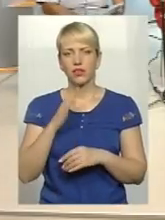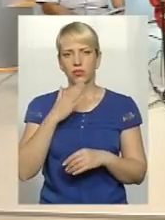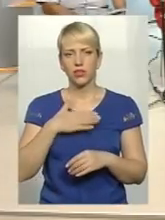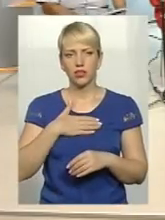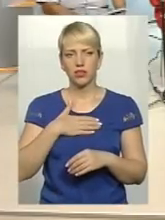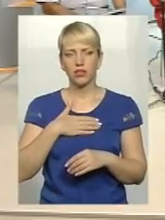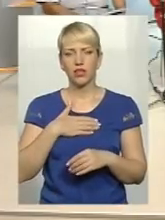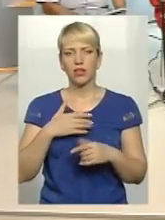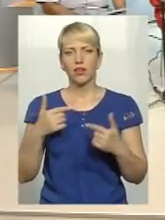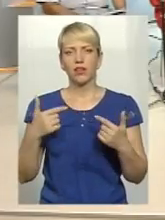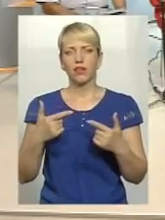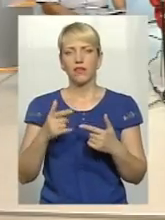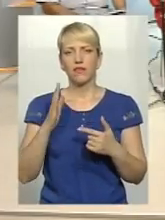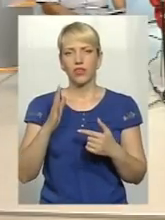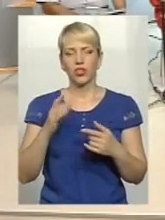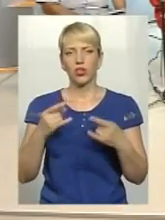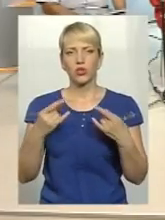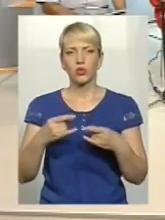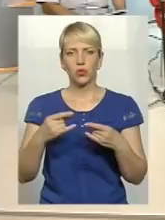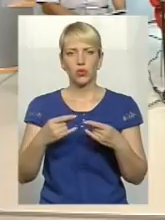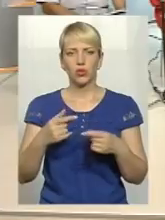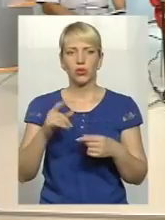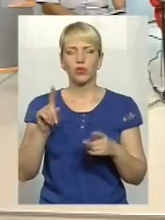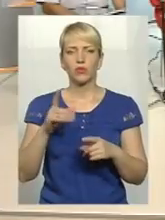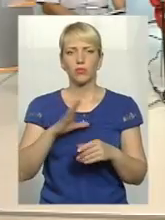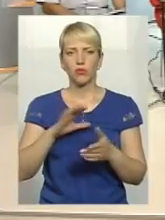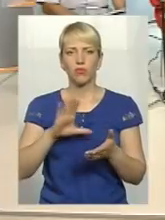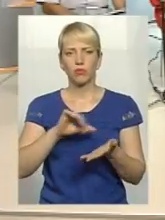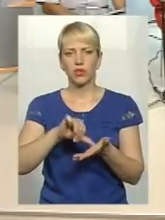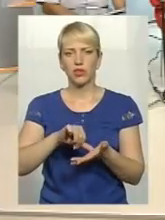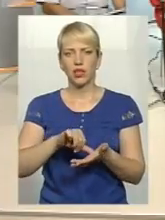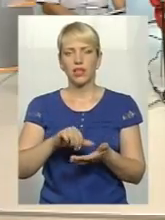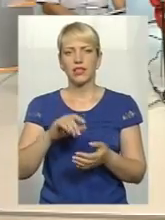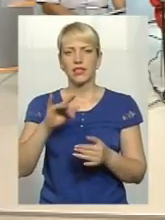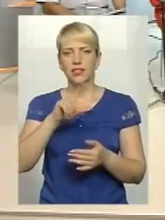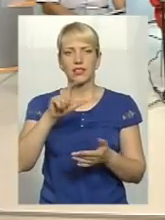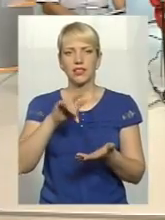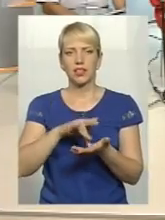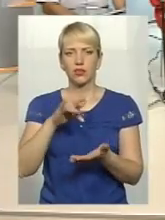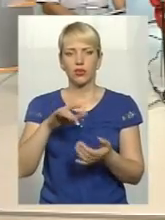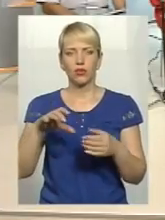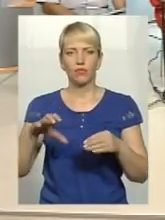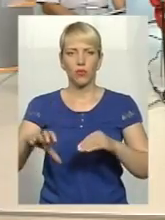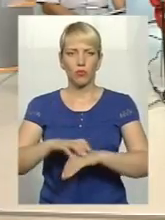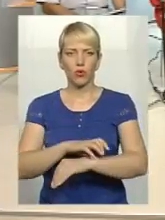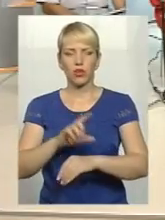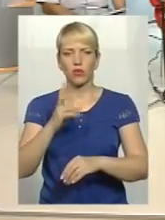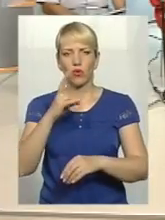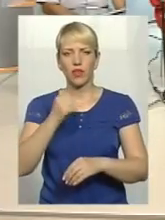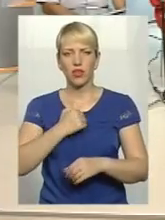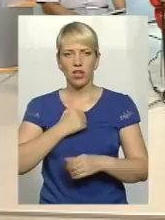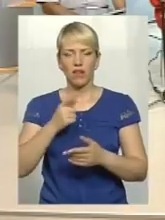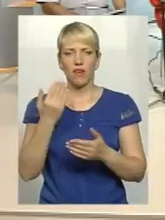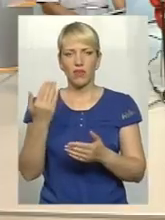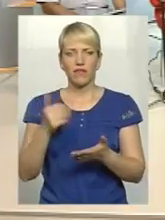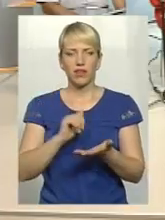оскільки в нас ще мав бути представник Центру протезування, але, на жаль, вони відмовились, то сьогодні ми